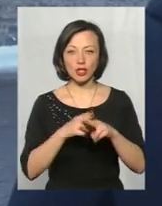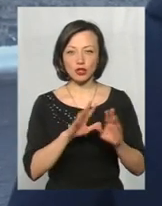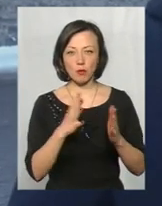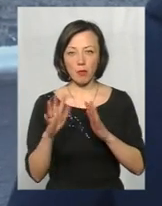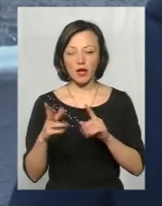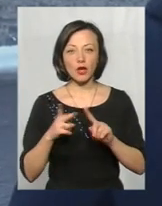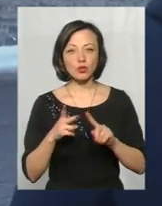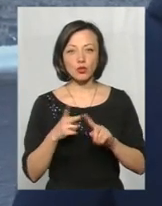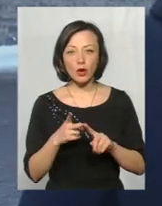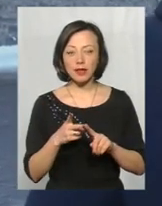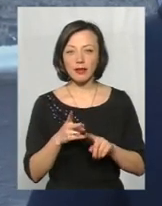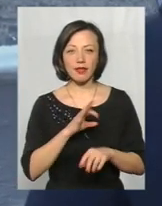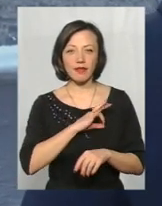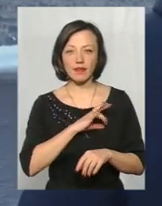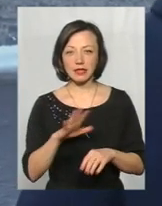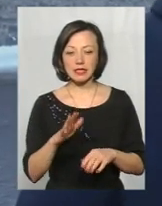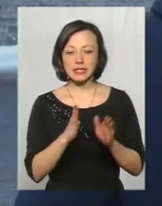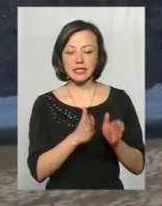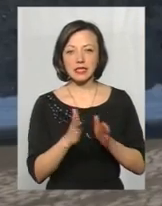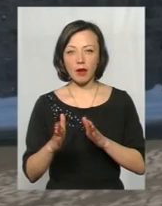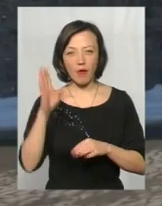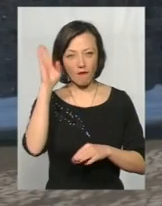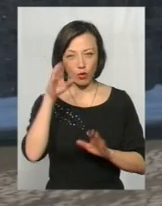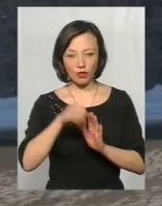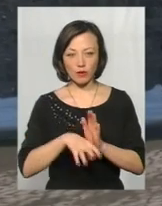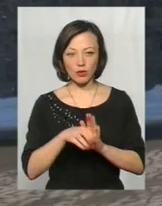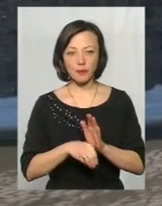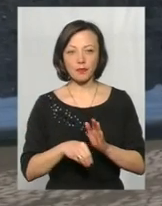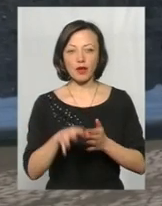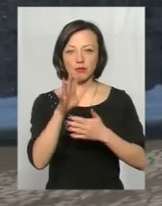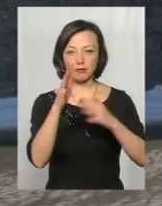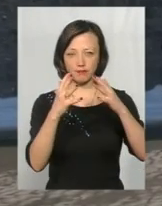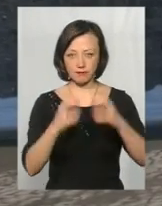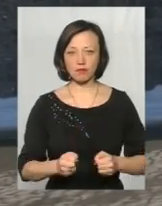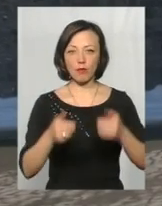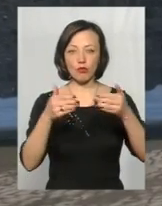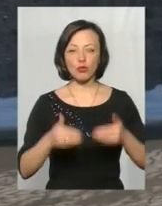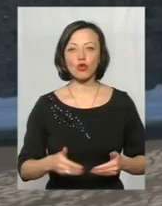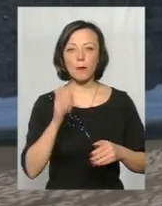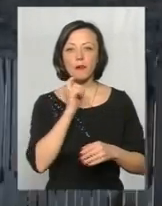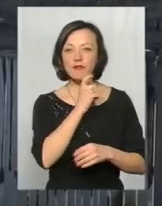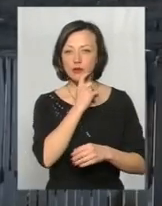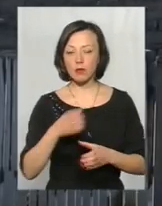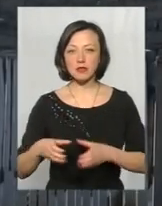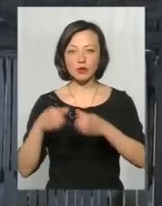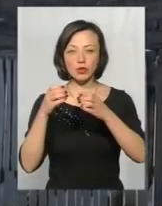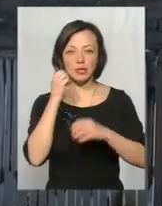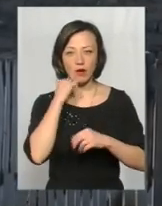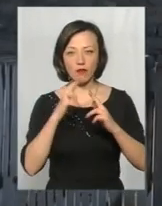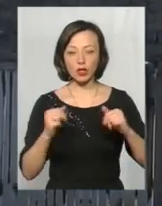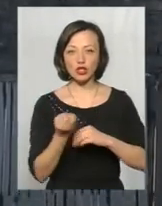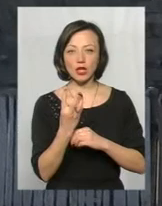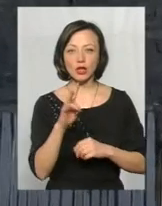друге – це неефективні системи водовідводу. Частковий обвал муру північного бастіону старої фортеці стався 14 лютого.